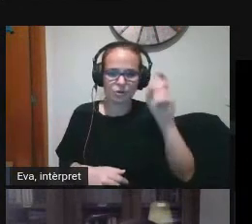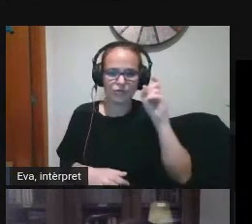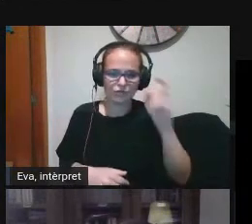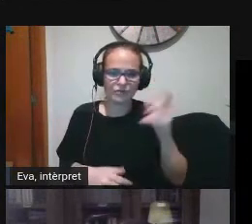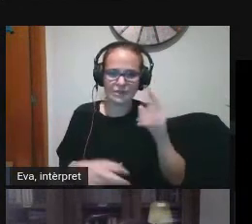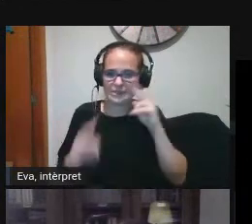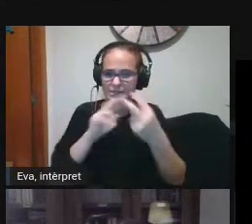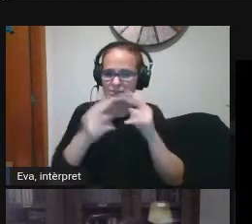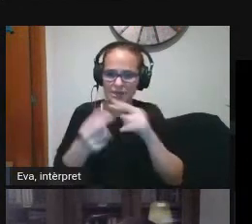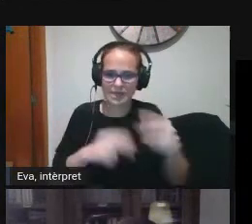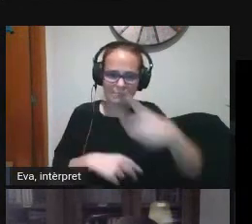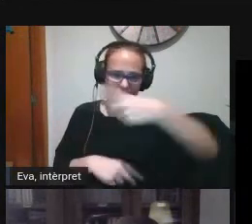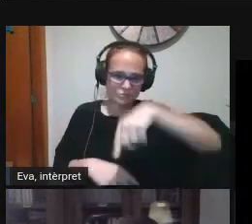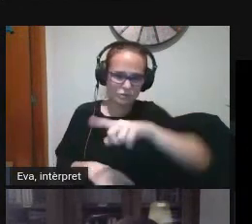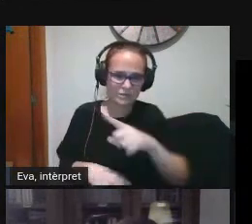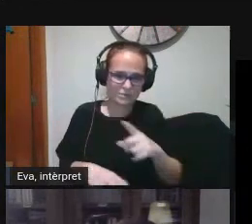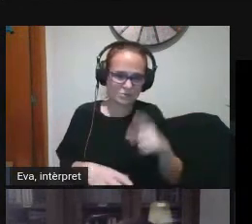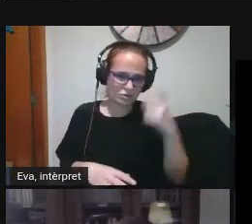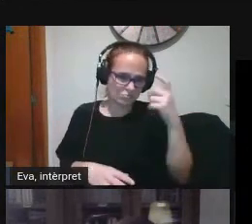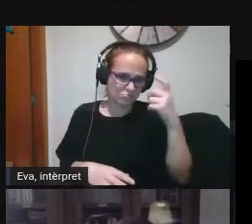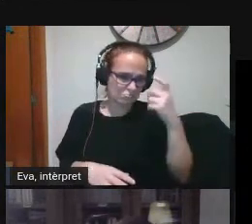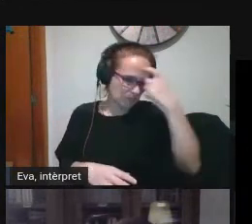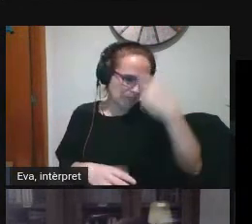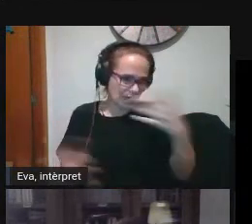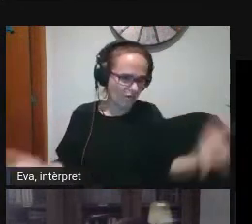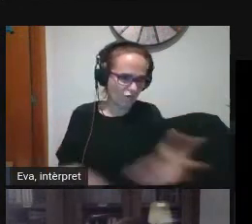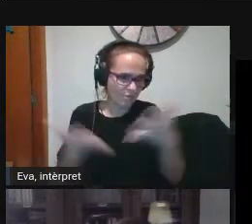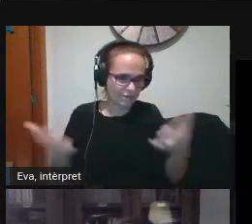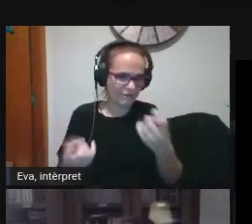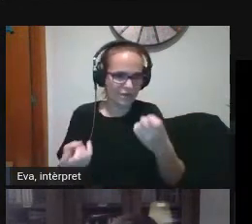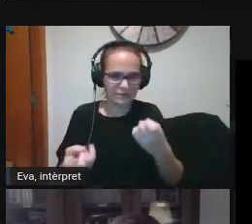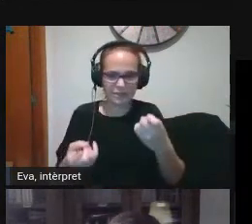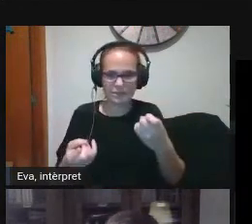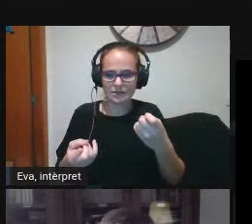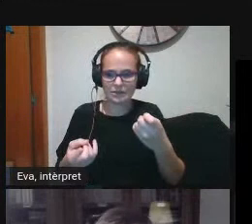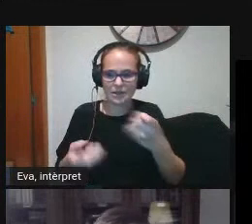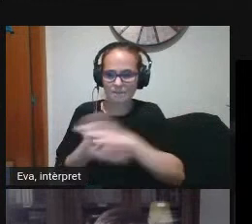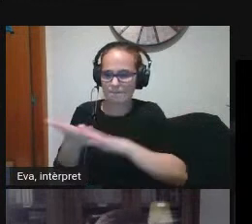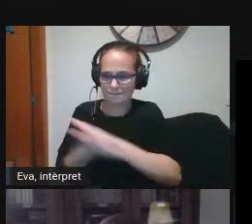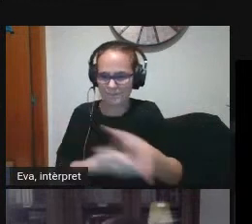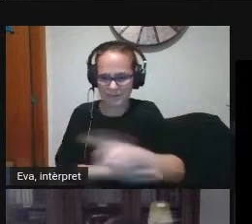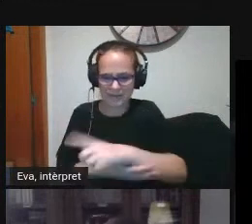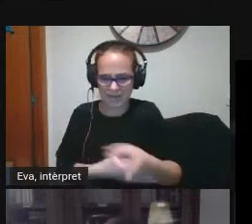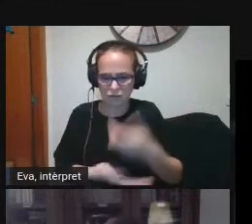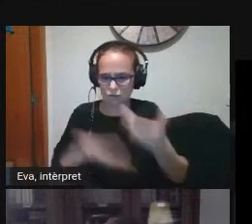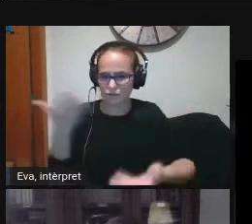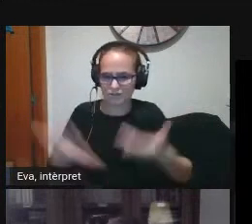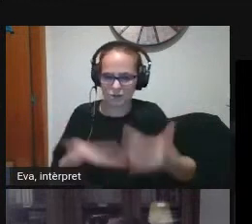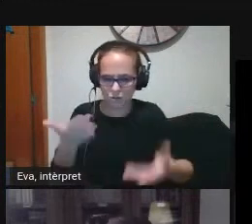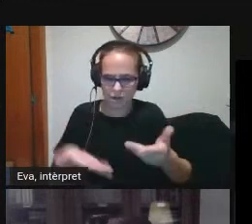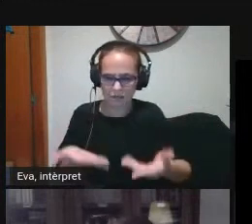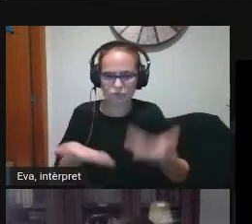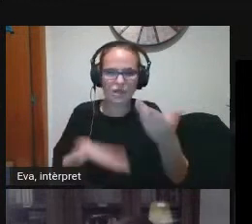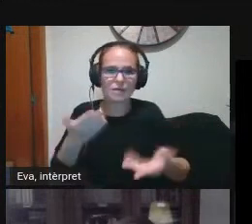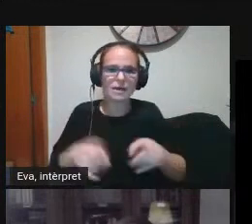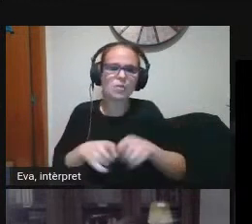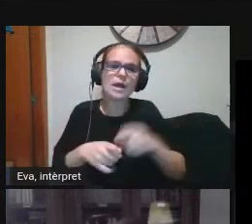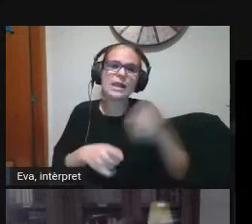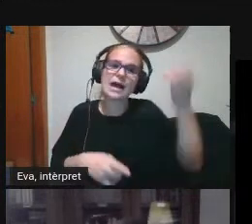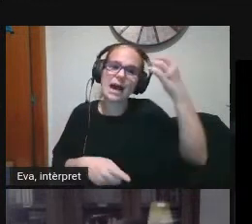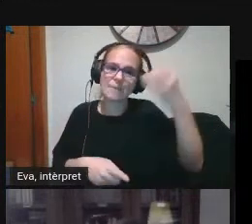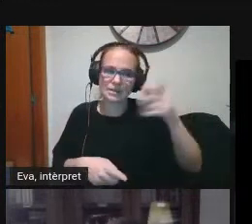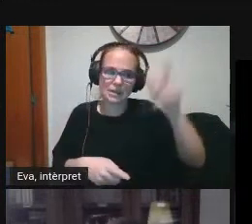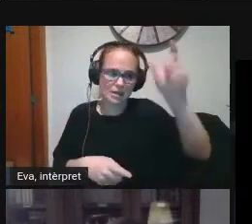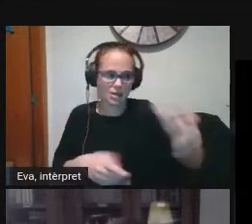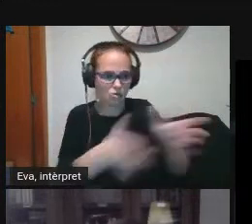nosaltres és una cosa que jo crec hem de fomentar molt parlar-nos avaluar-nos entre nosaltres amb el sentit d'avaluar com aprendre com veure què fa el meu company